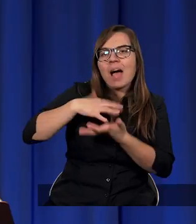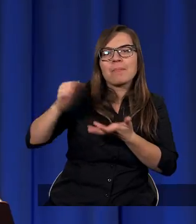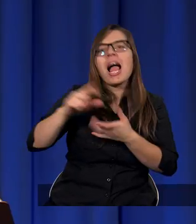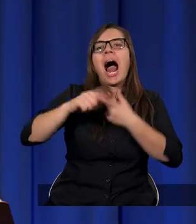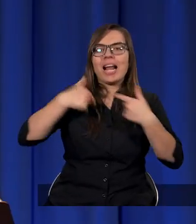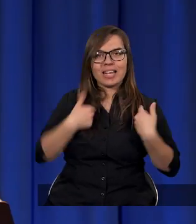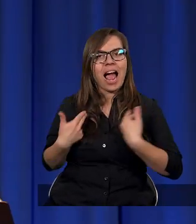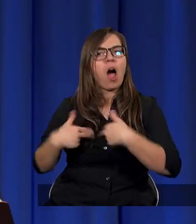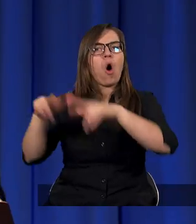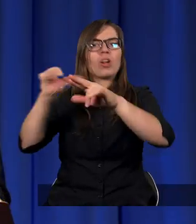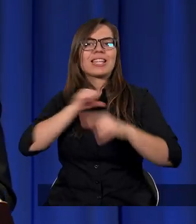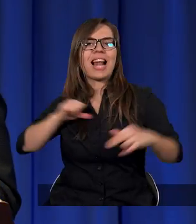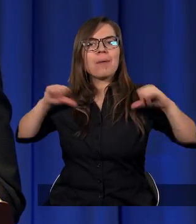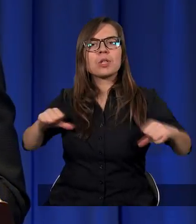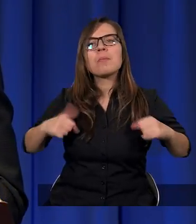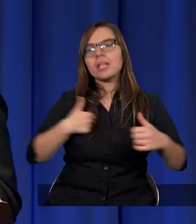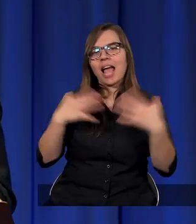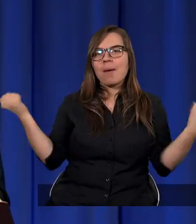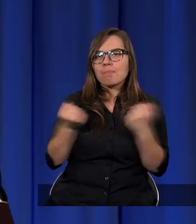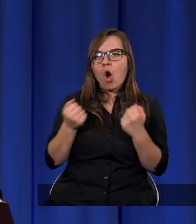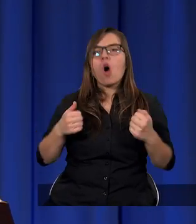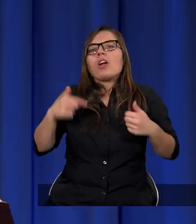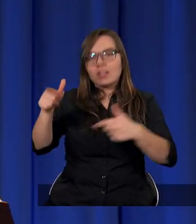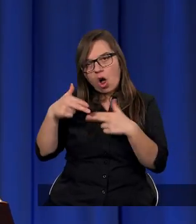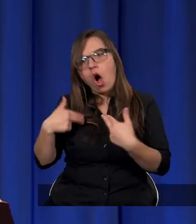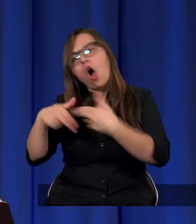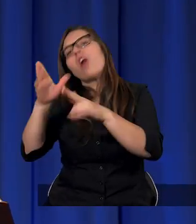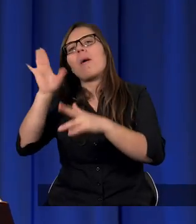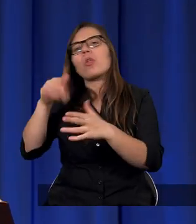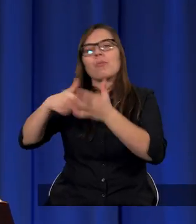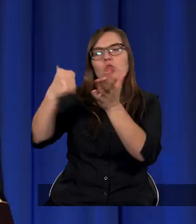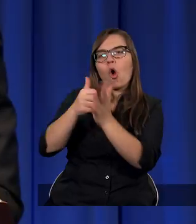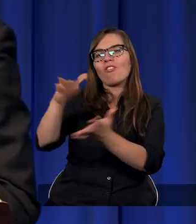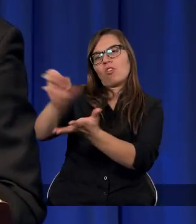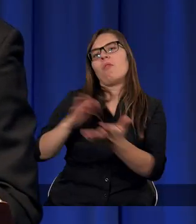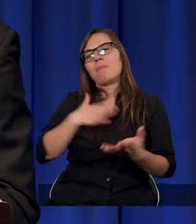sam z siebie. Mam moc je oddać i mam moc je znowu wziąć.